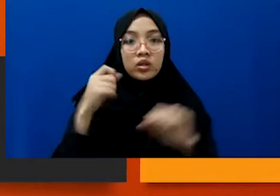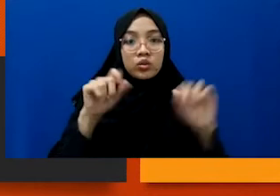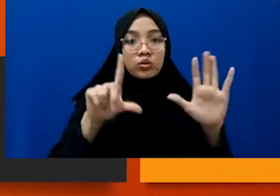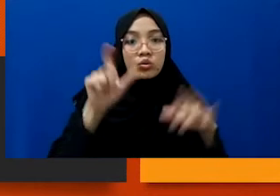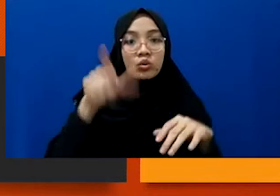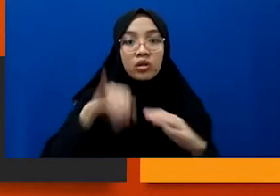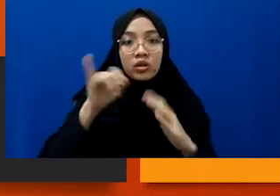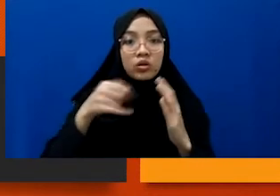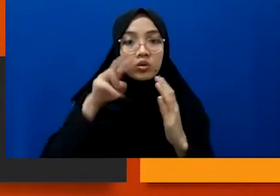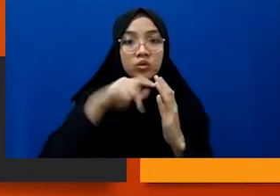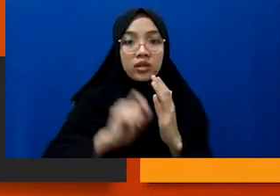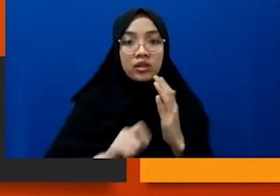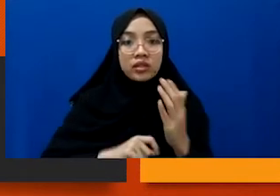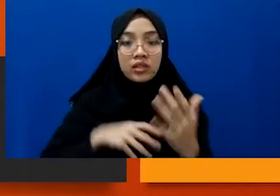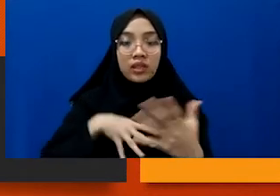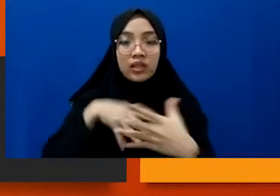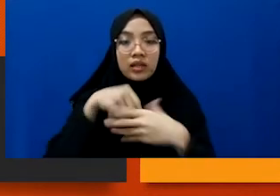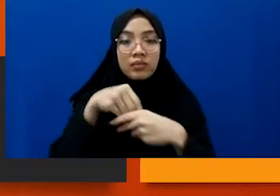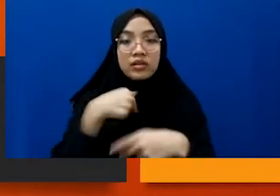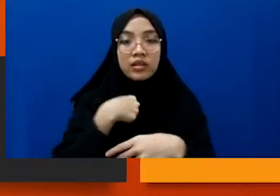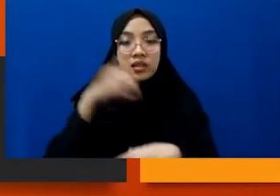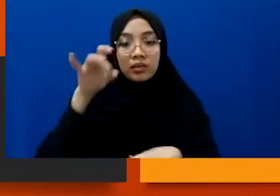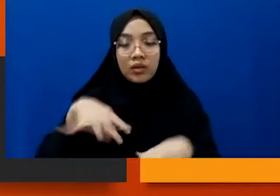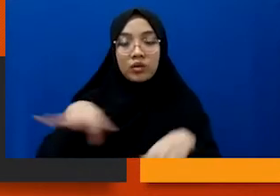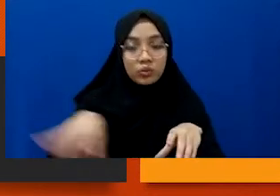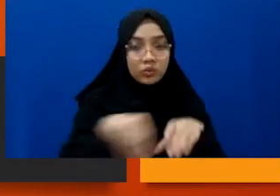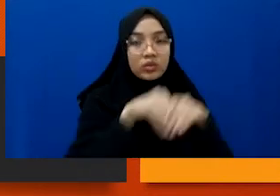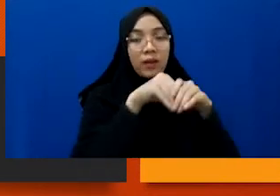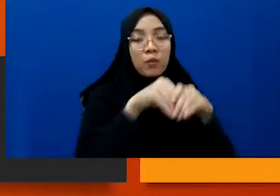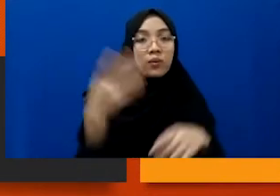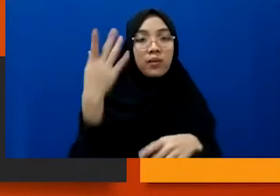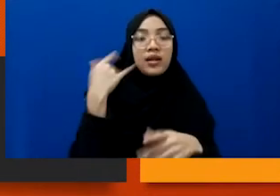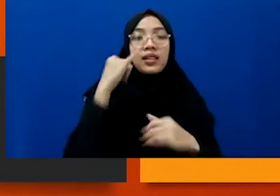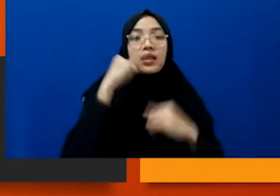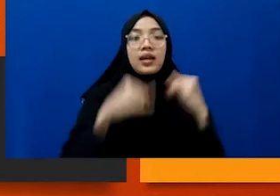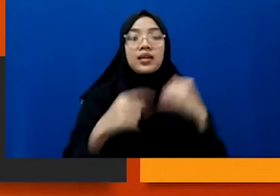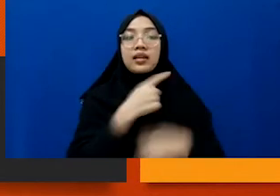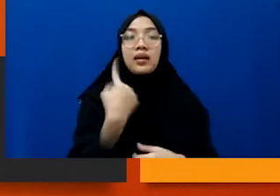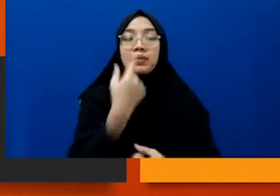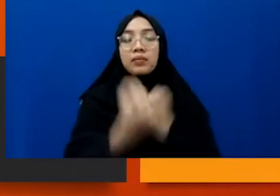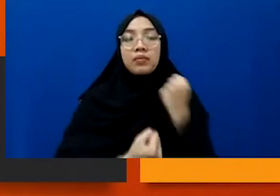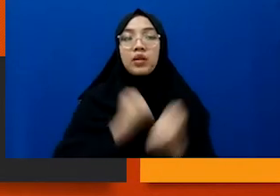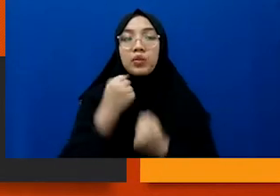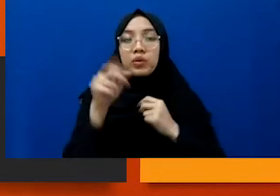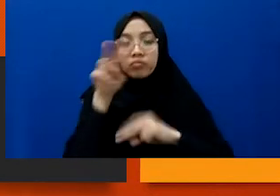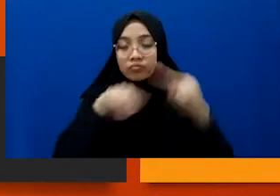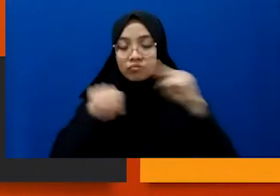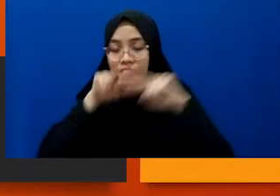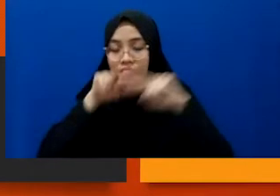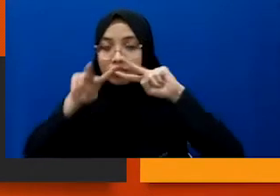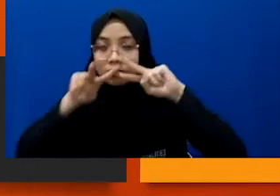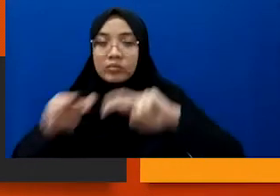bergabung, saya termasuk di dalamnya, dan kemarin terakhir kami melakukan investigasi terkait